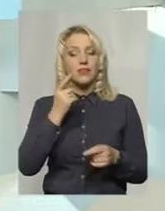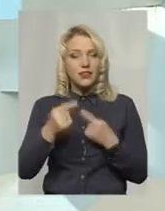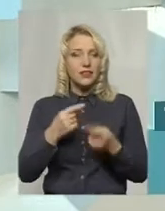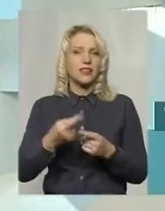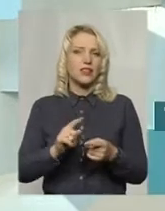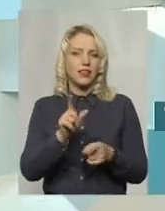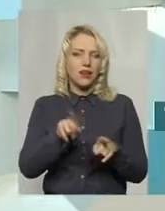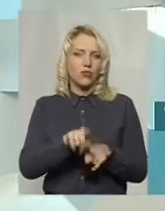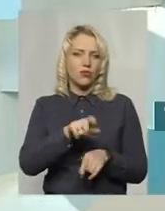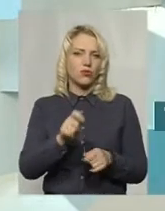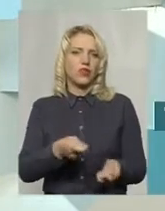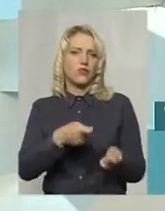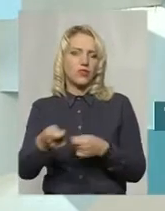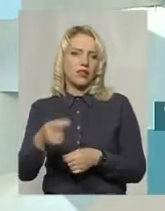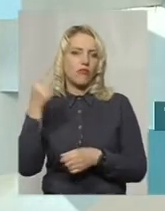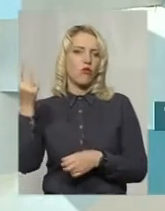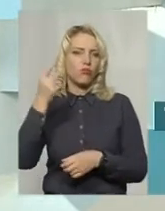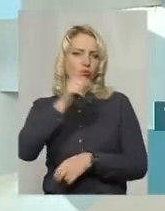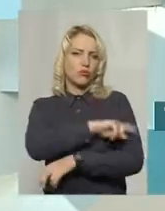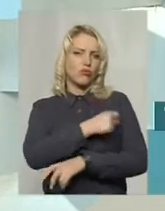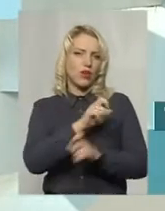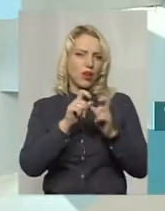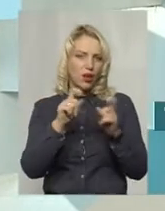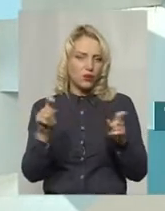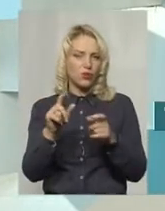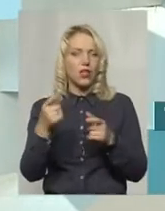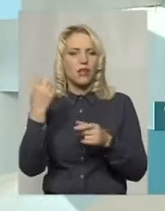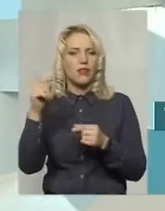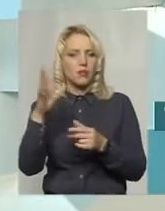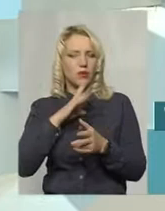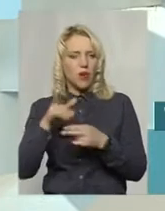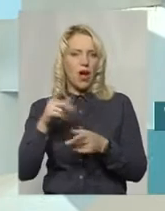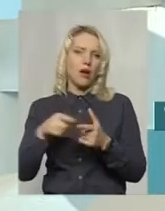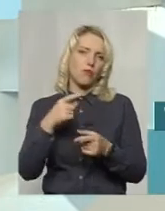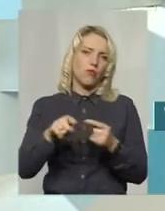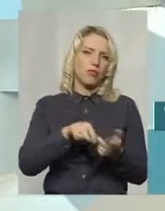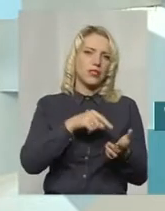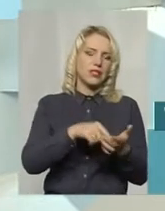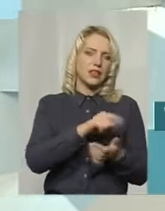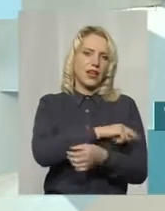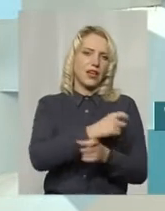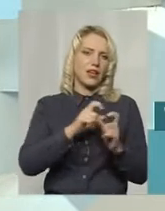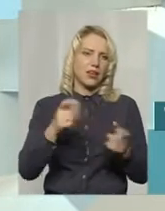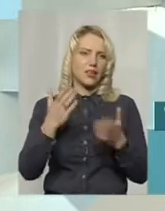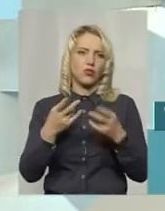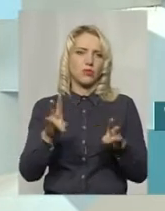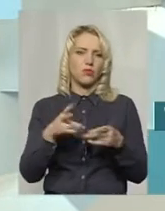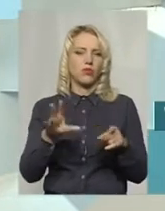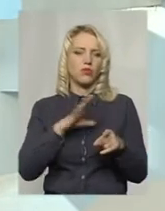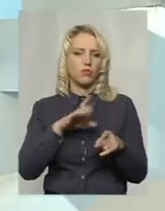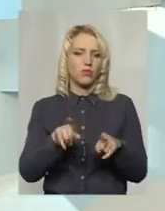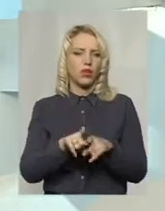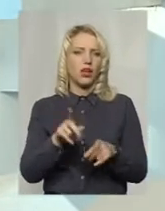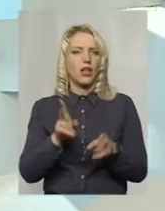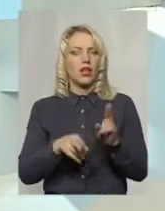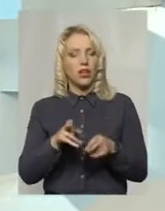проведення цього сучасного лікування, саме коронофітостентування, або у міську лікарню, якщо цим пацієнтам не потрібно було таке лікування. А